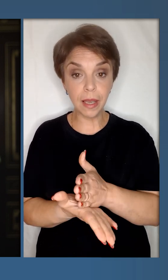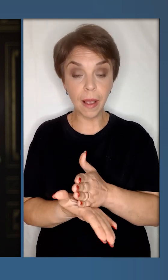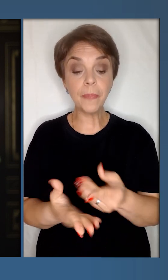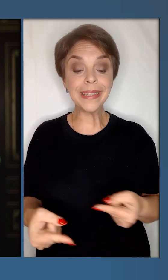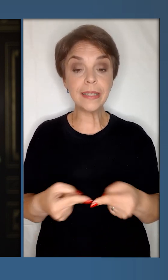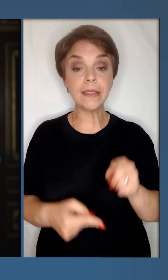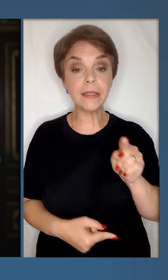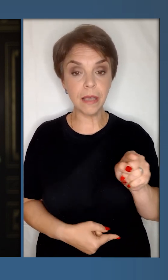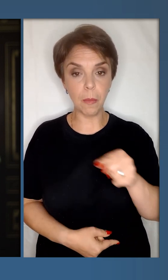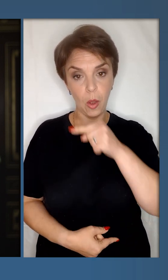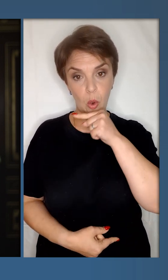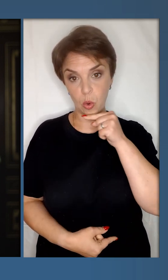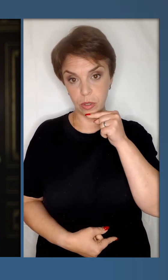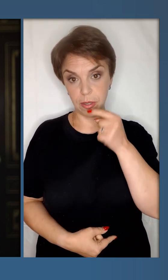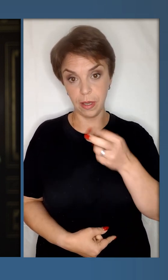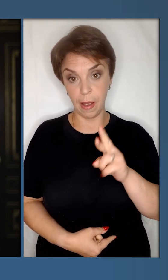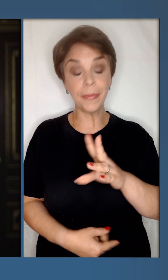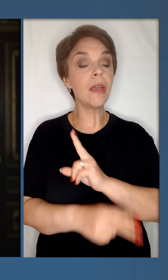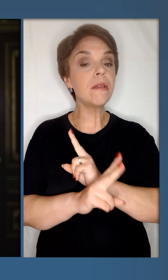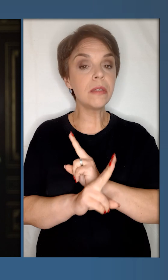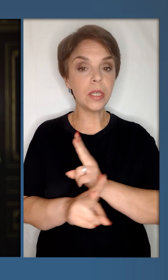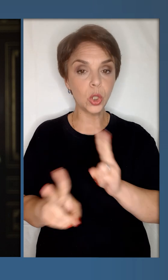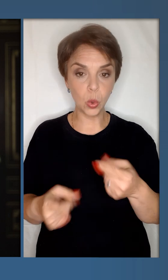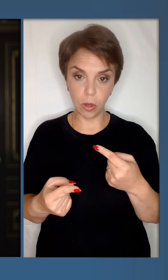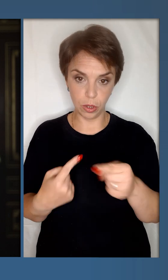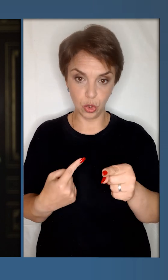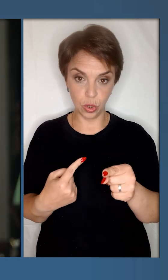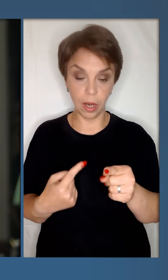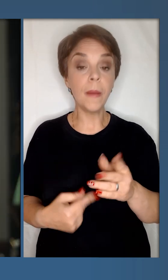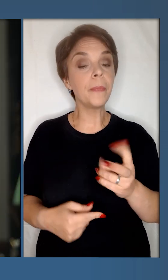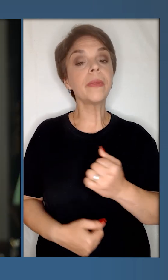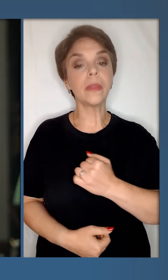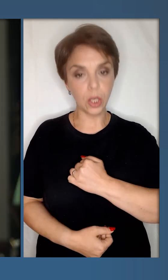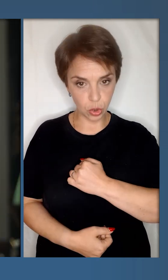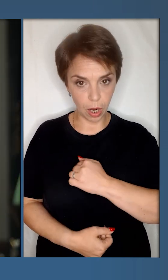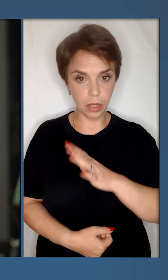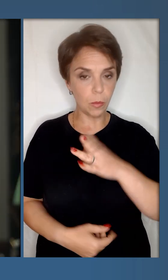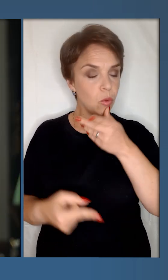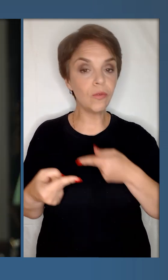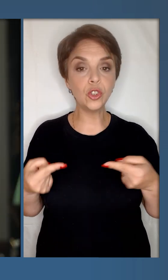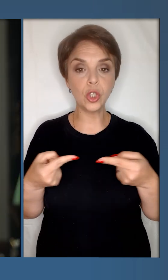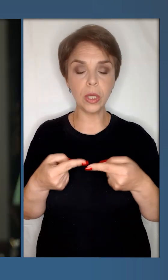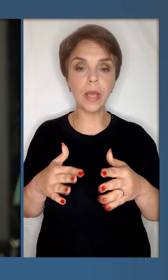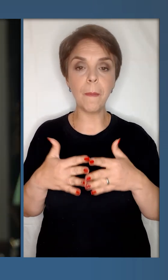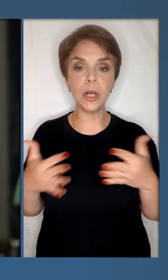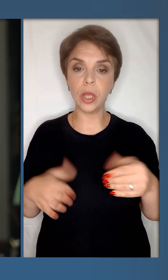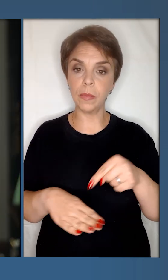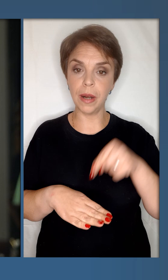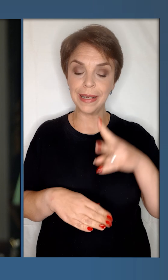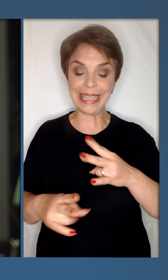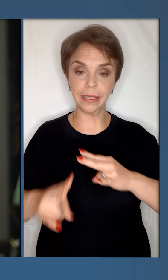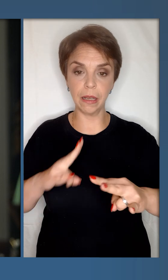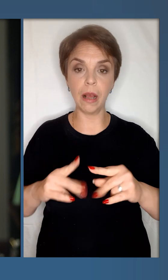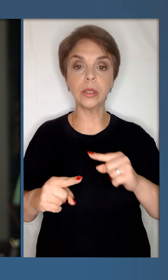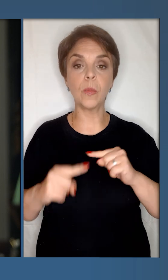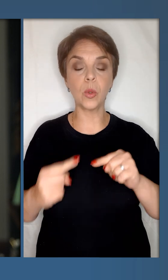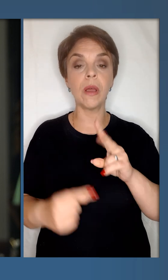саме Росія. І ніхто інший. На жаль, не було вчасної і масштабної реакції